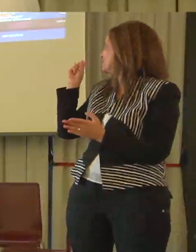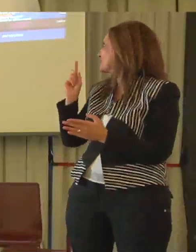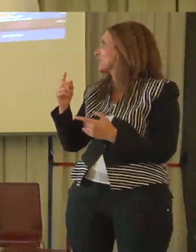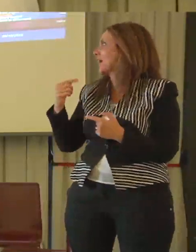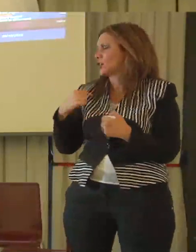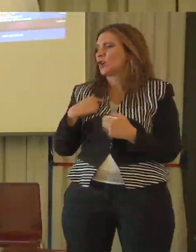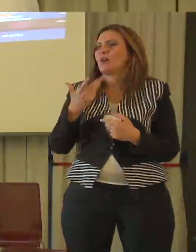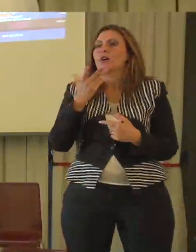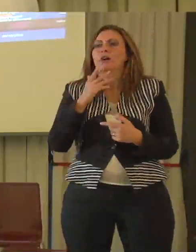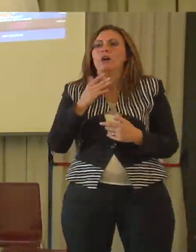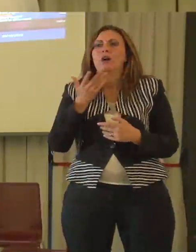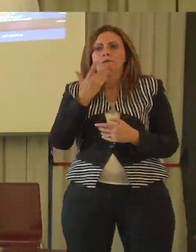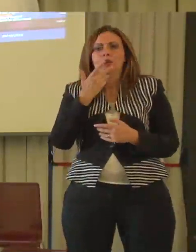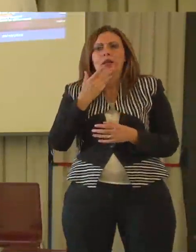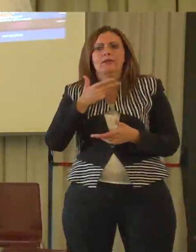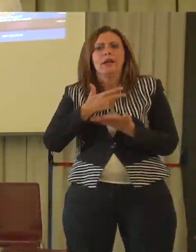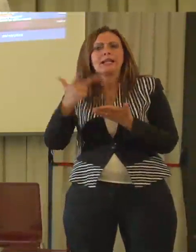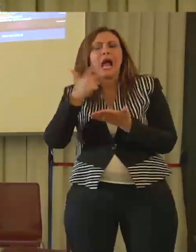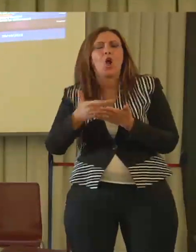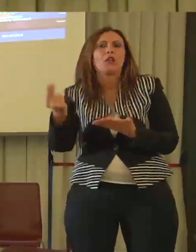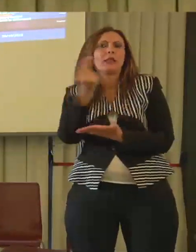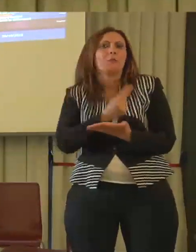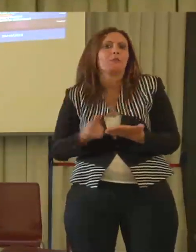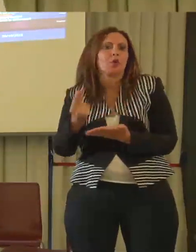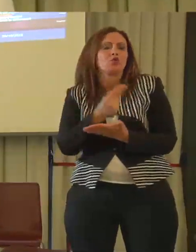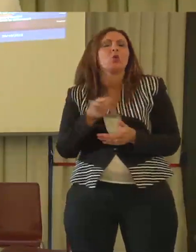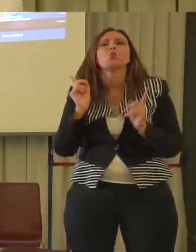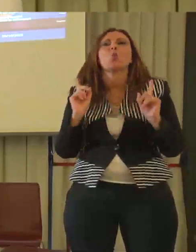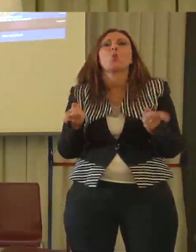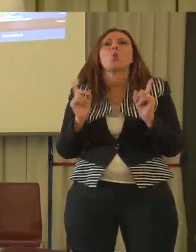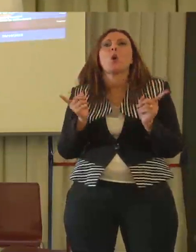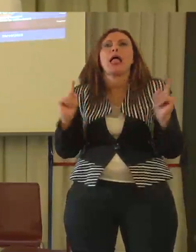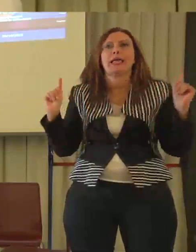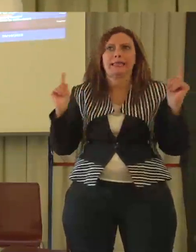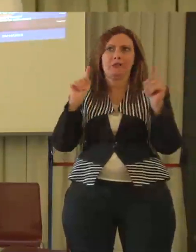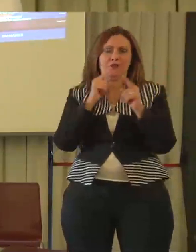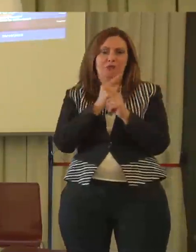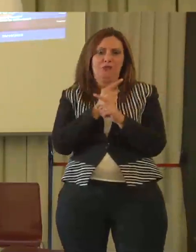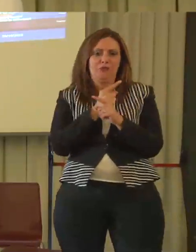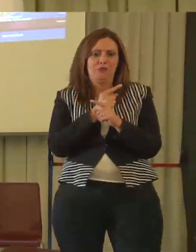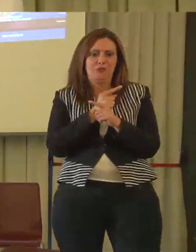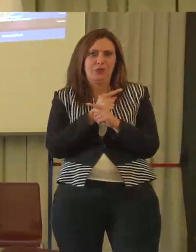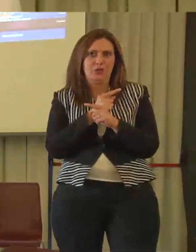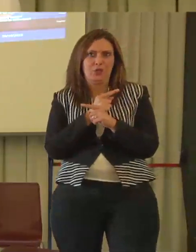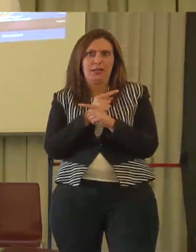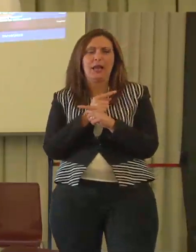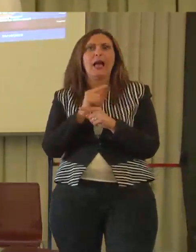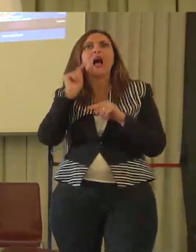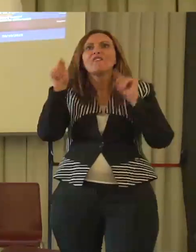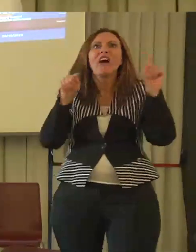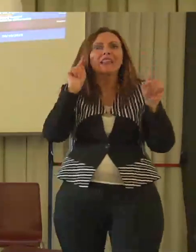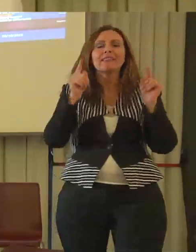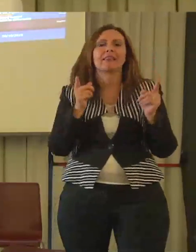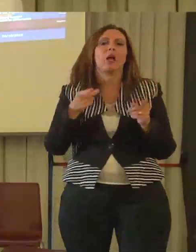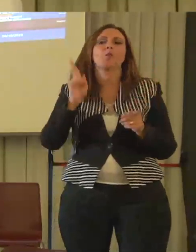un po' con il progetto e dirvi qual è stata la parte anche più difficile, vogliamo, forse più faticosa, ma ci siamo